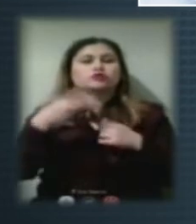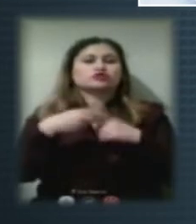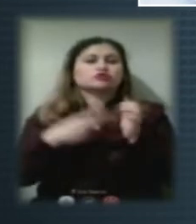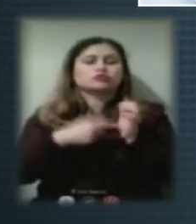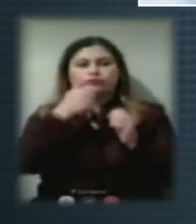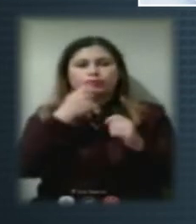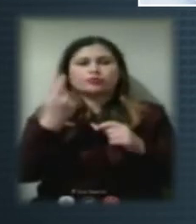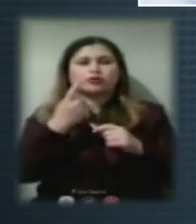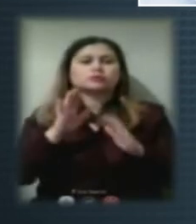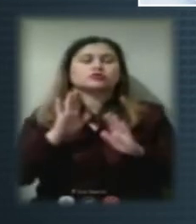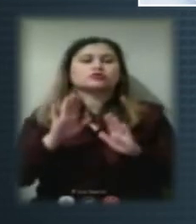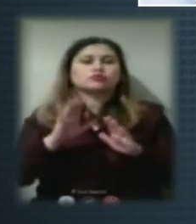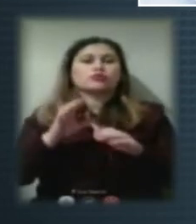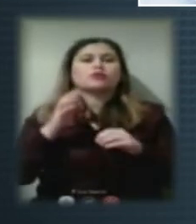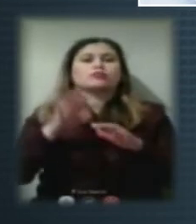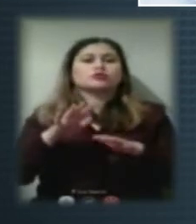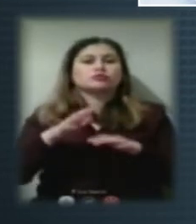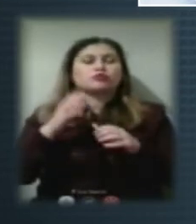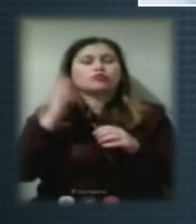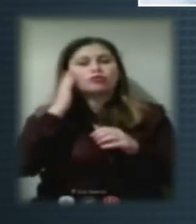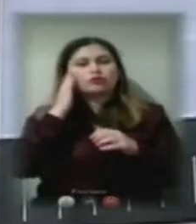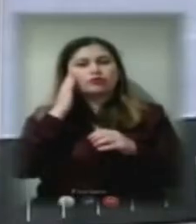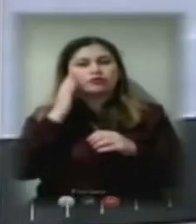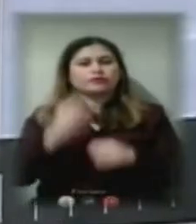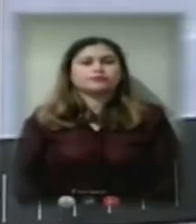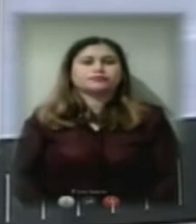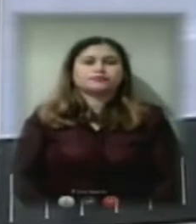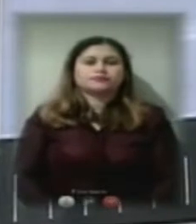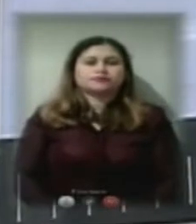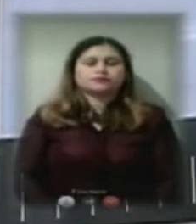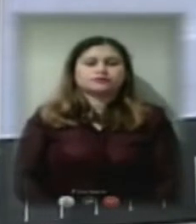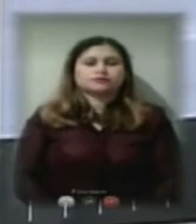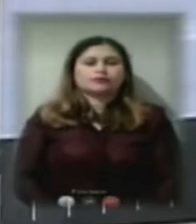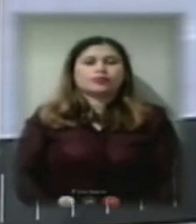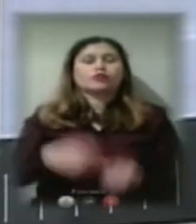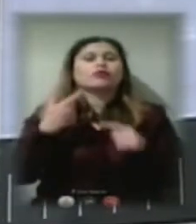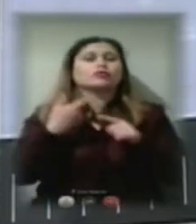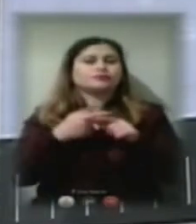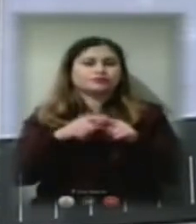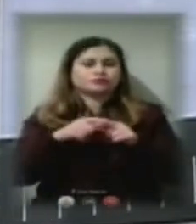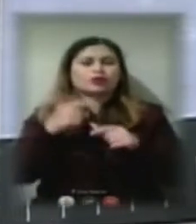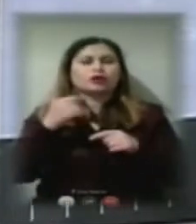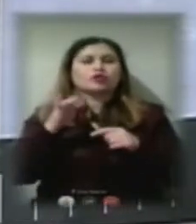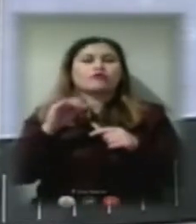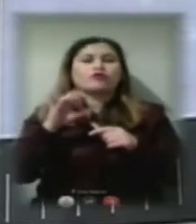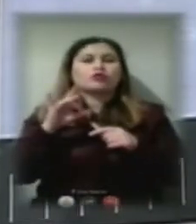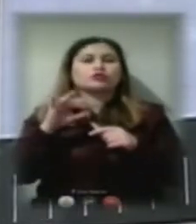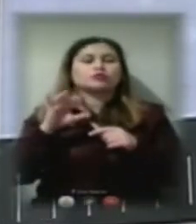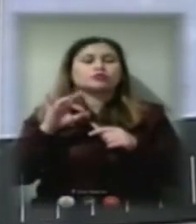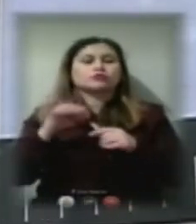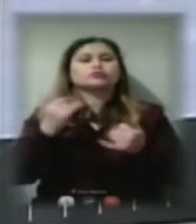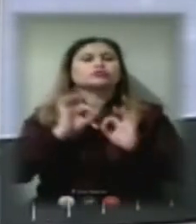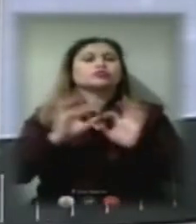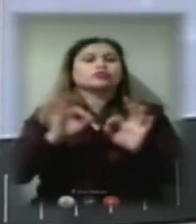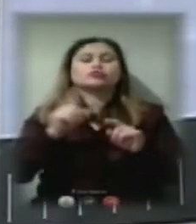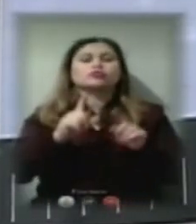заступник Херсонського міського голови. Отже, саме Ігор Володимирович буде сьогодні розповідати нам про початок